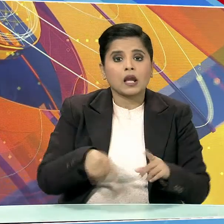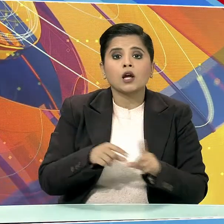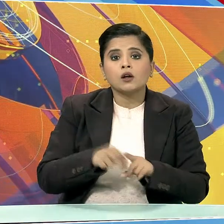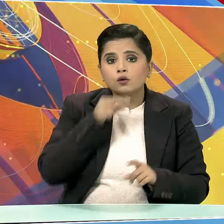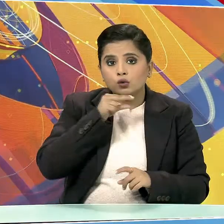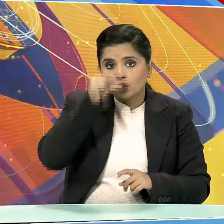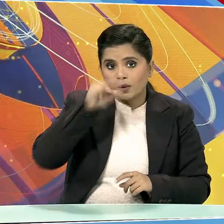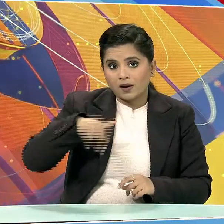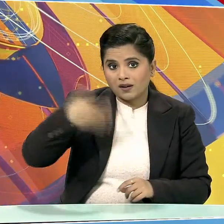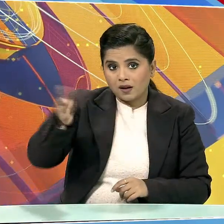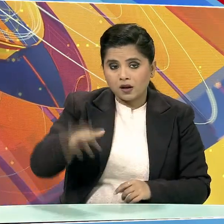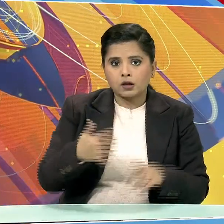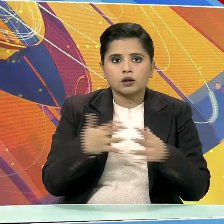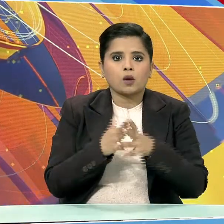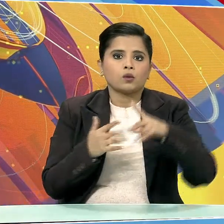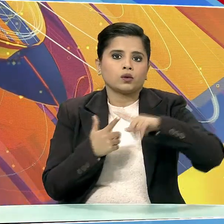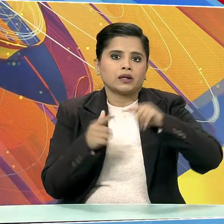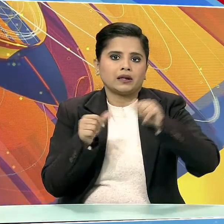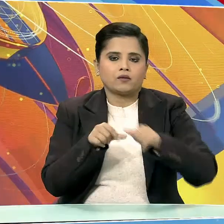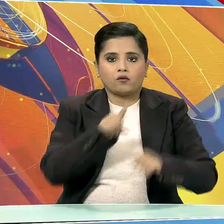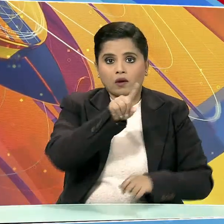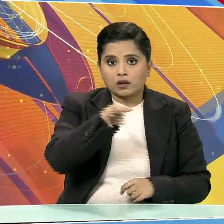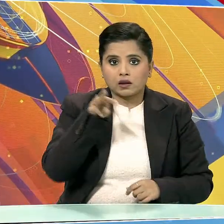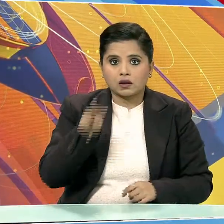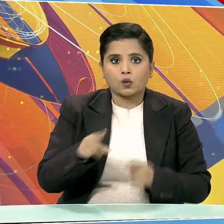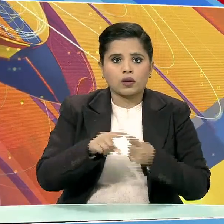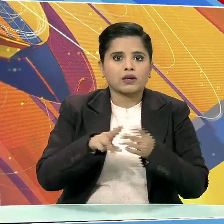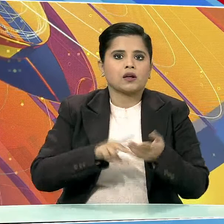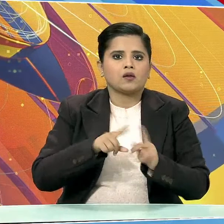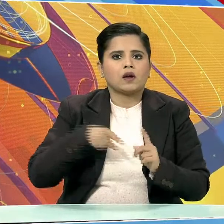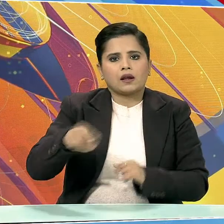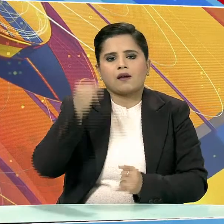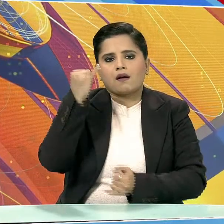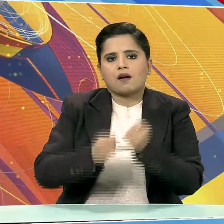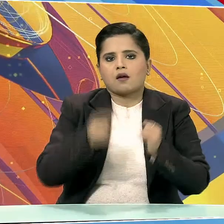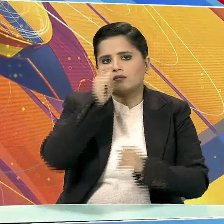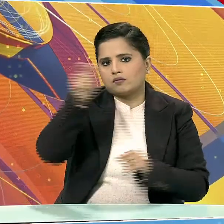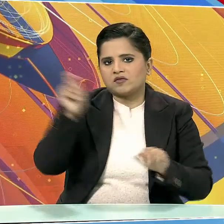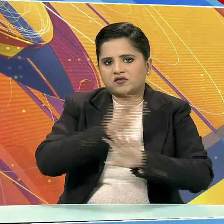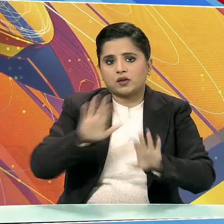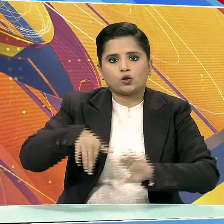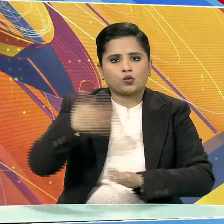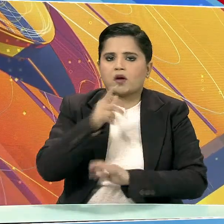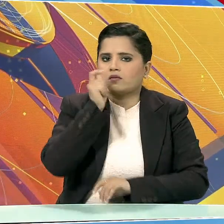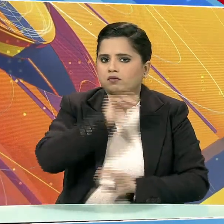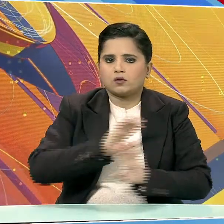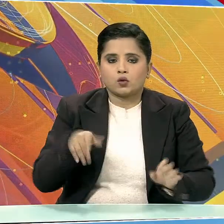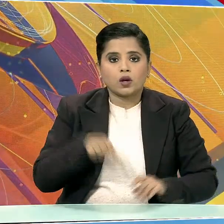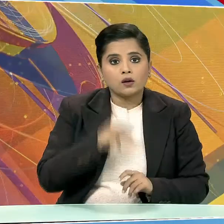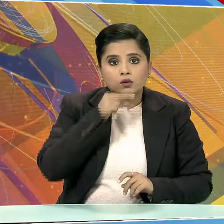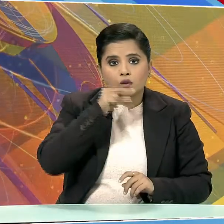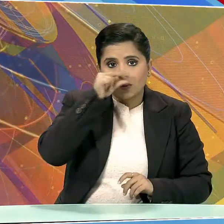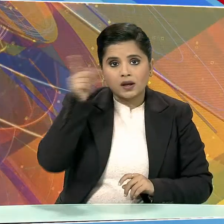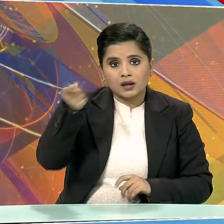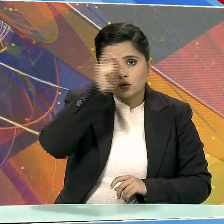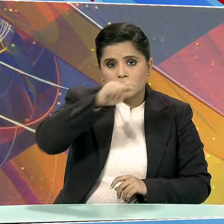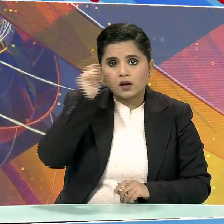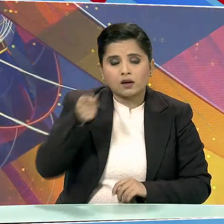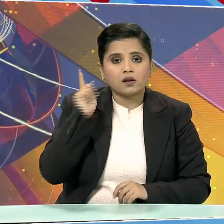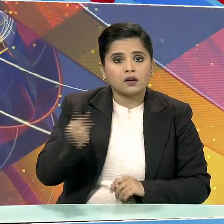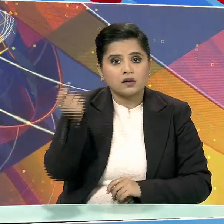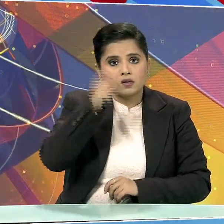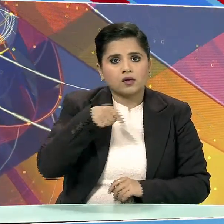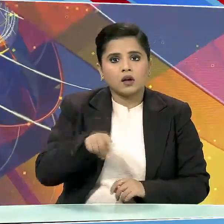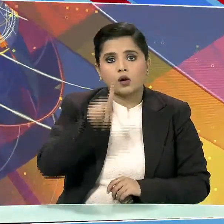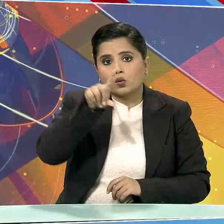दुबई में होने वाला डेबलू टीए वन थाउजन इवेंट उनका आखरी टूनामेंट होगा। इस साल दुबई टेनिस चेंपेंशिप का